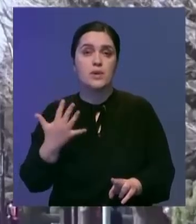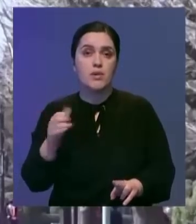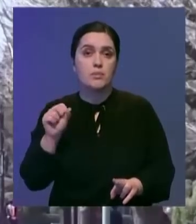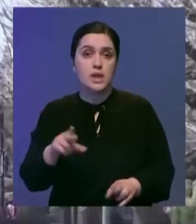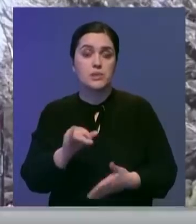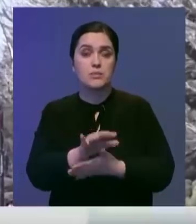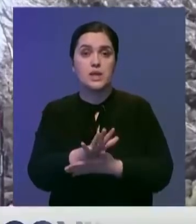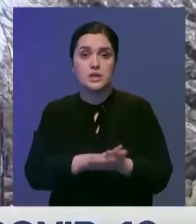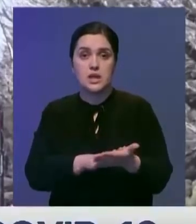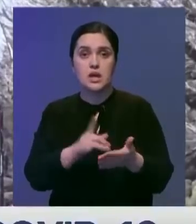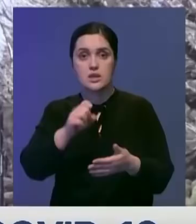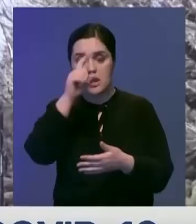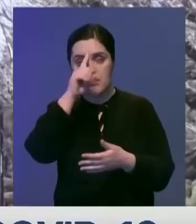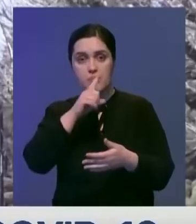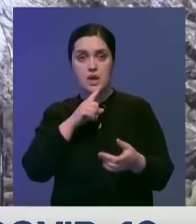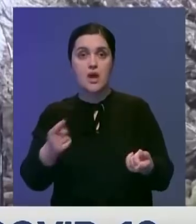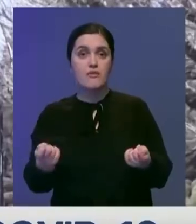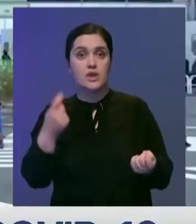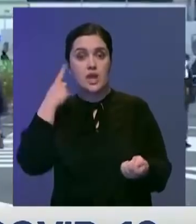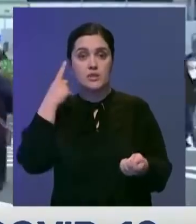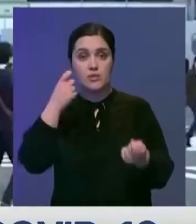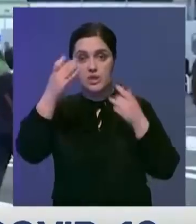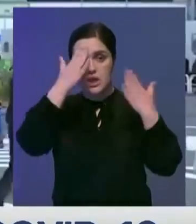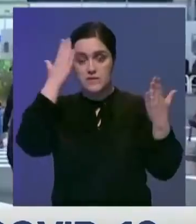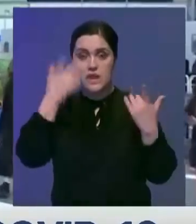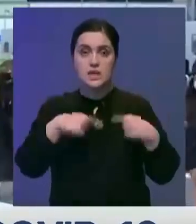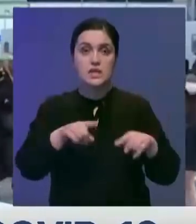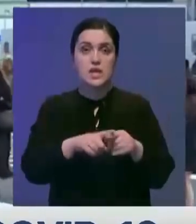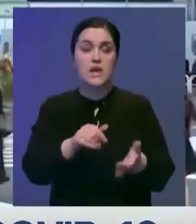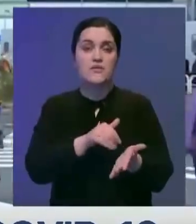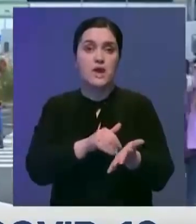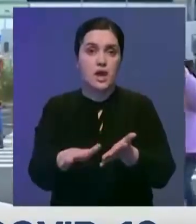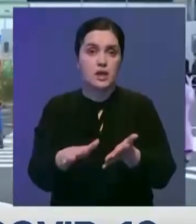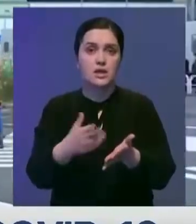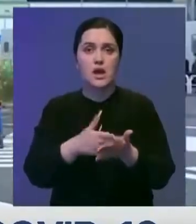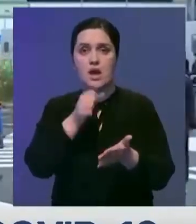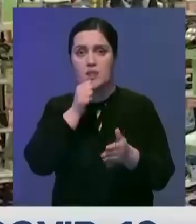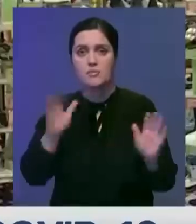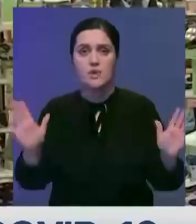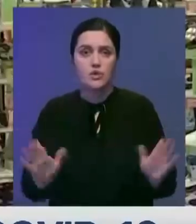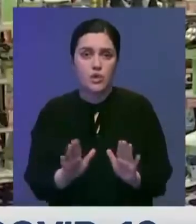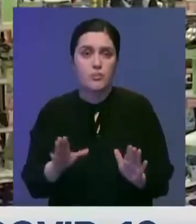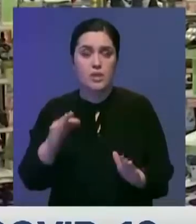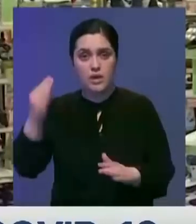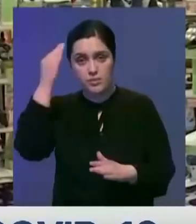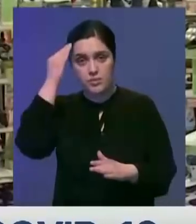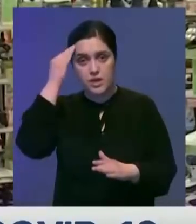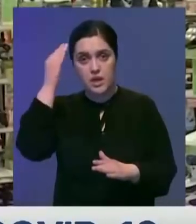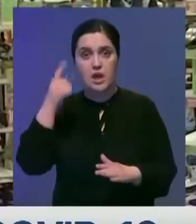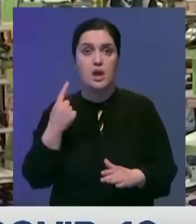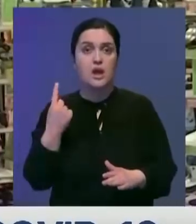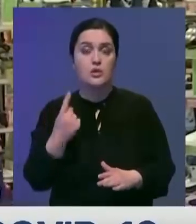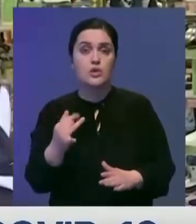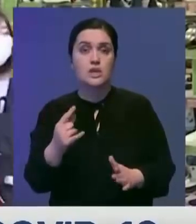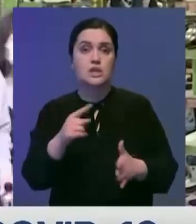силу 5 апреля и продлятся как минимум месяц. Власти просят развлекательные заведения отказаться от караоке, поскольку, по их